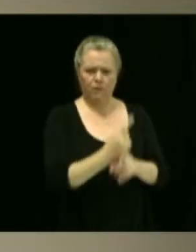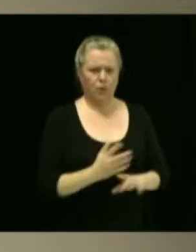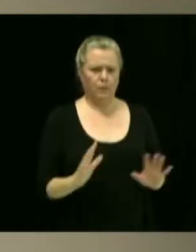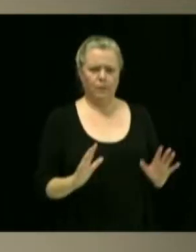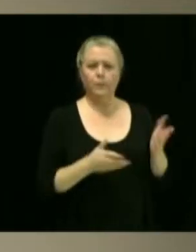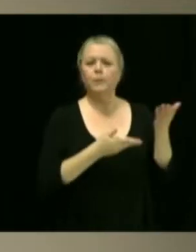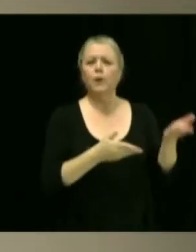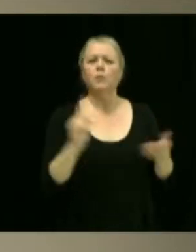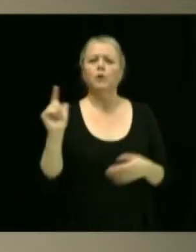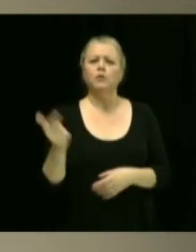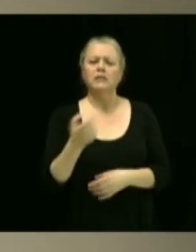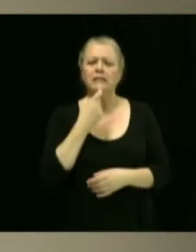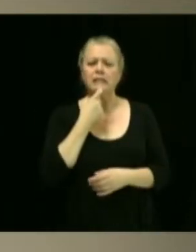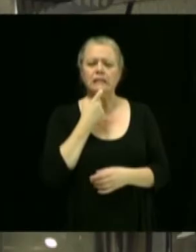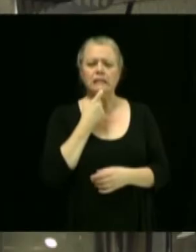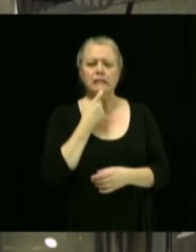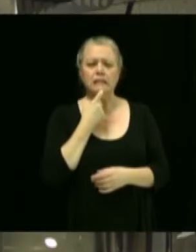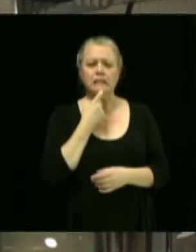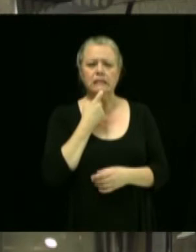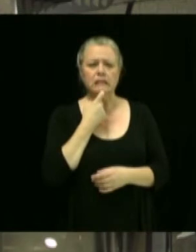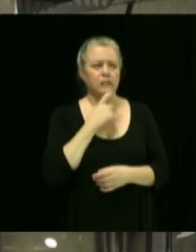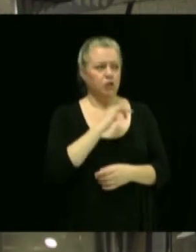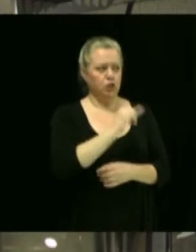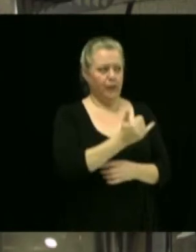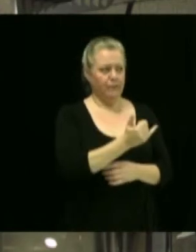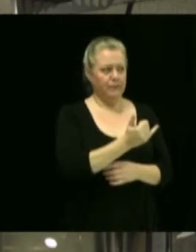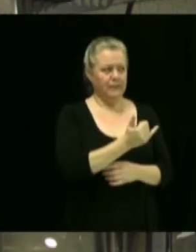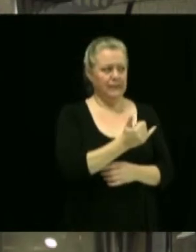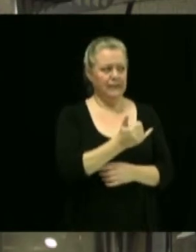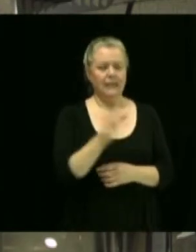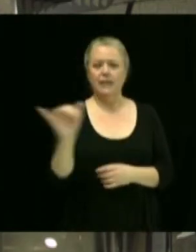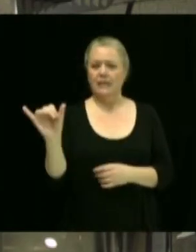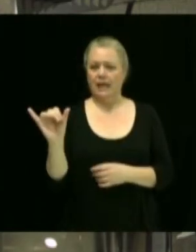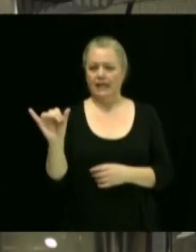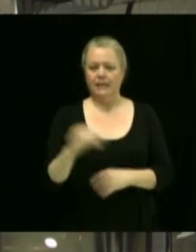proposeur secondaire? James, Yannick.